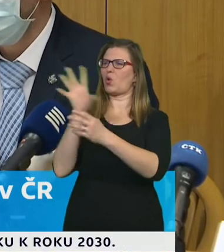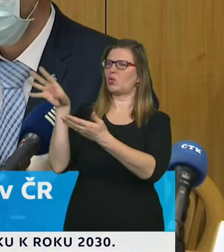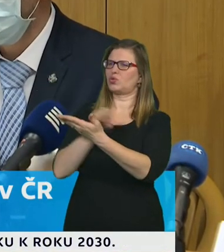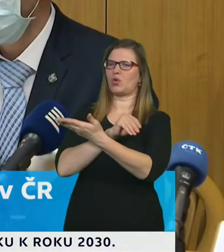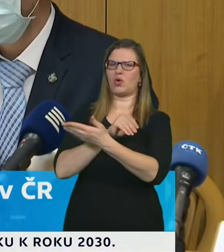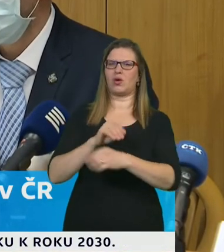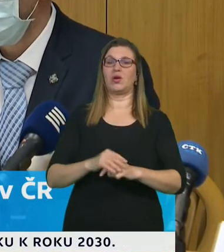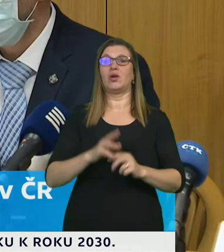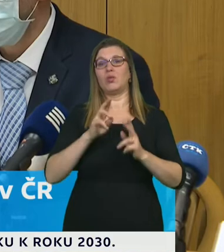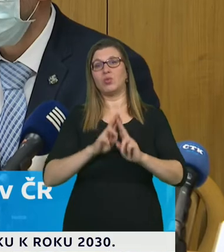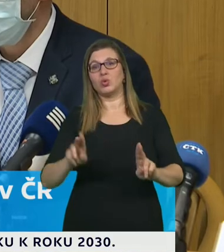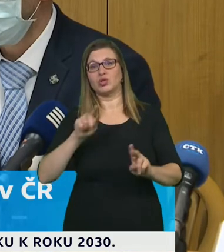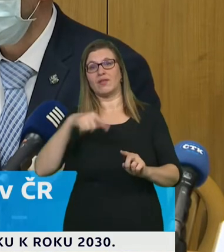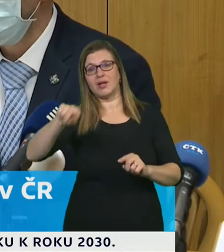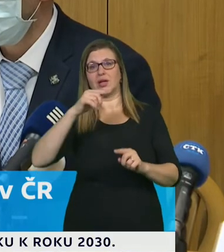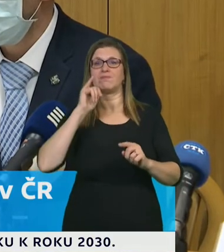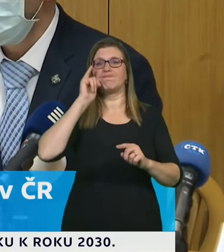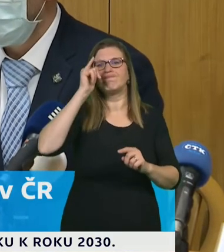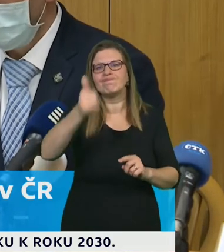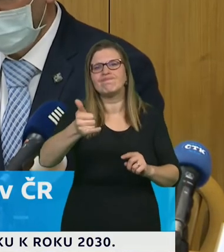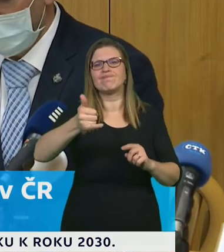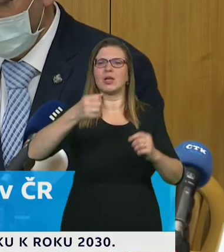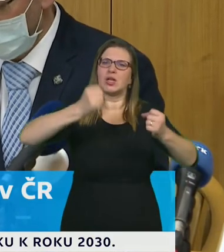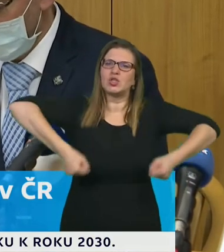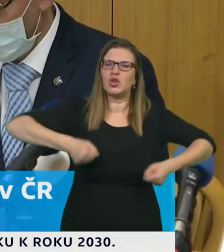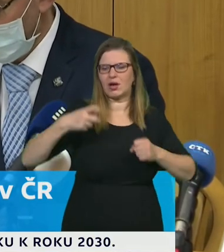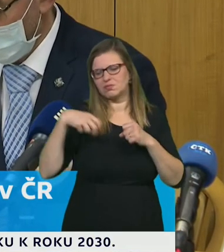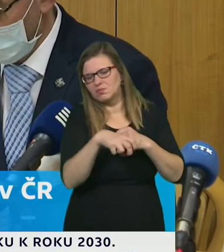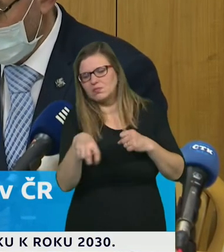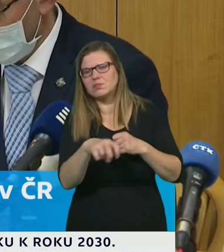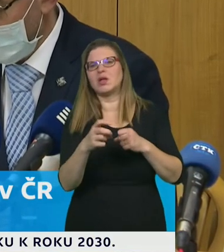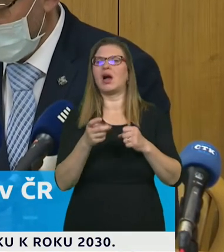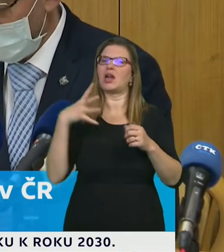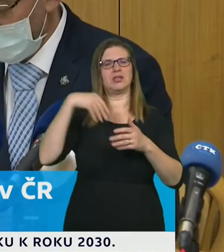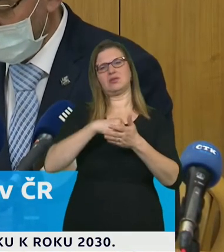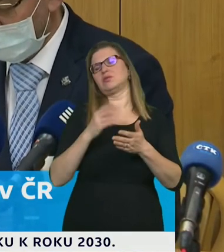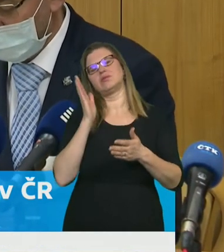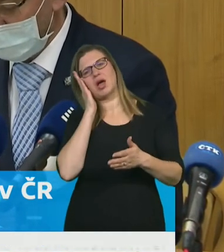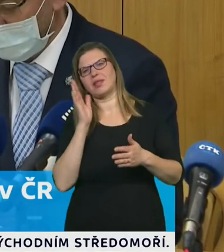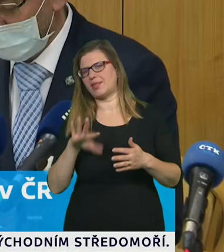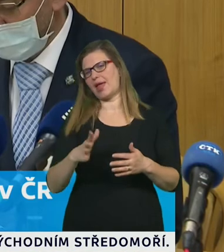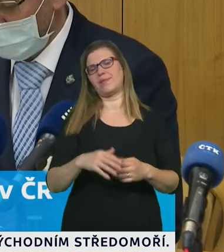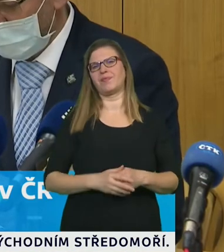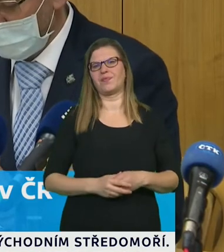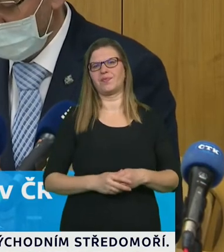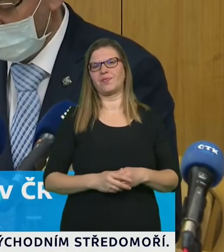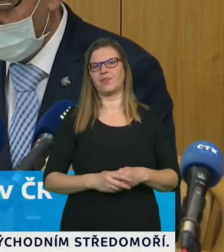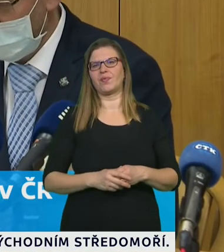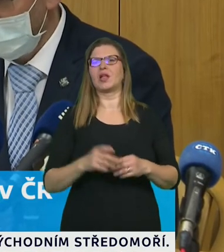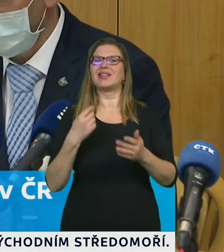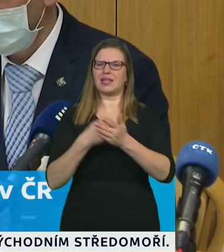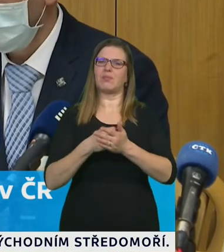můžete si nahory přijet zaližovat ale nebude tam možné pobývat v komerčních